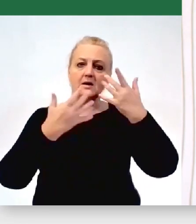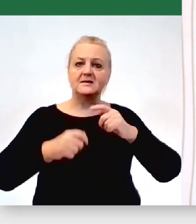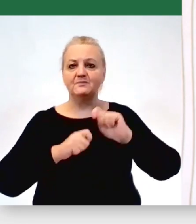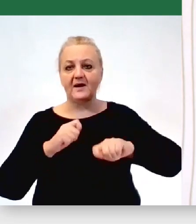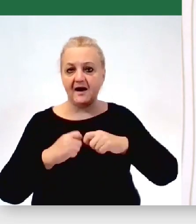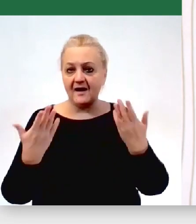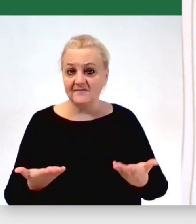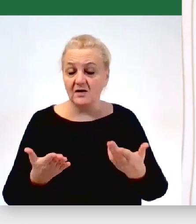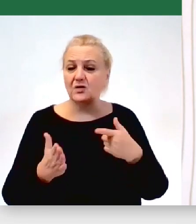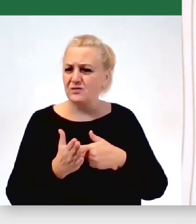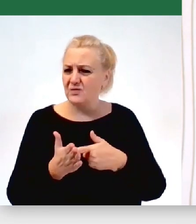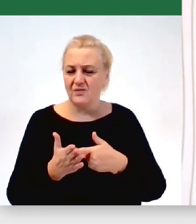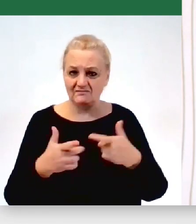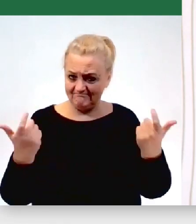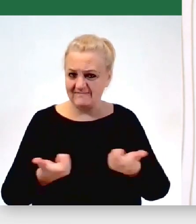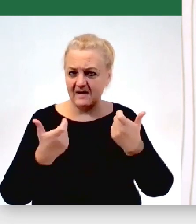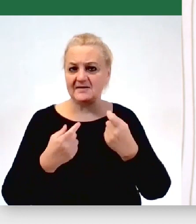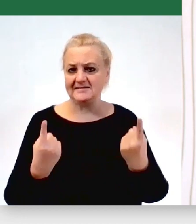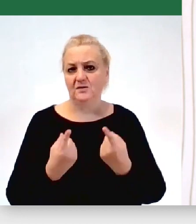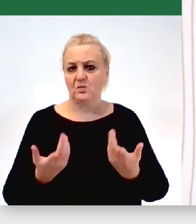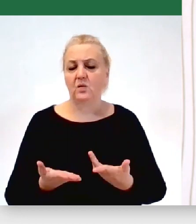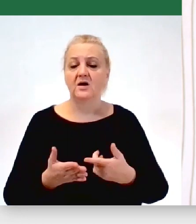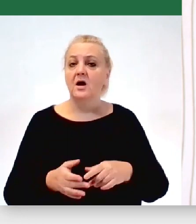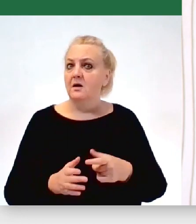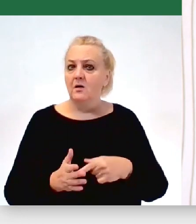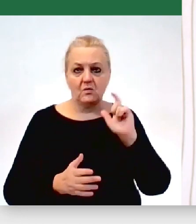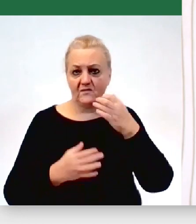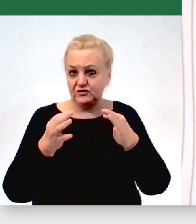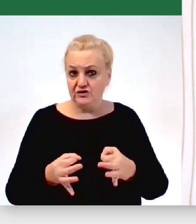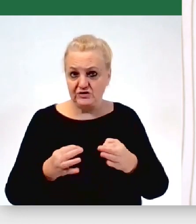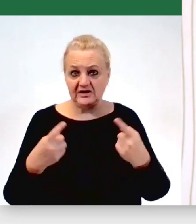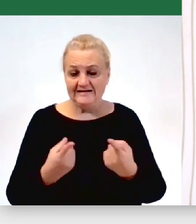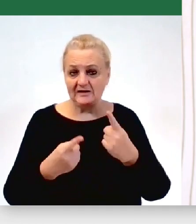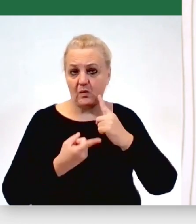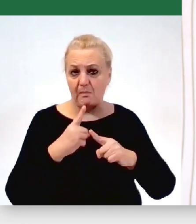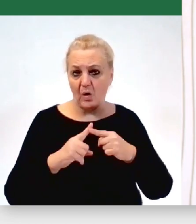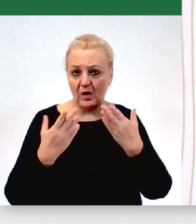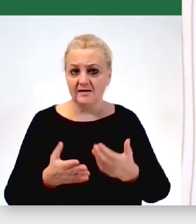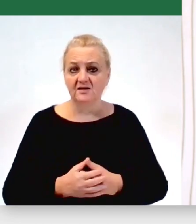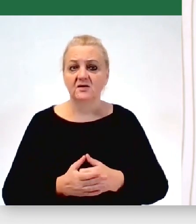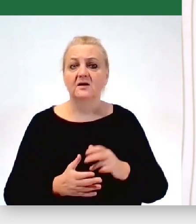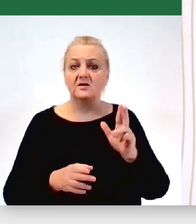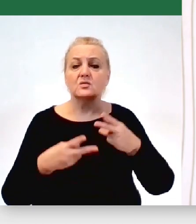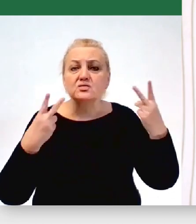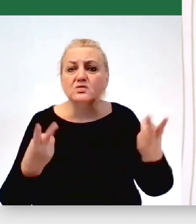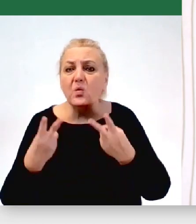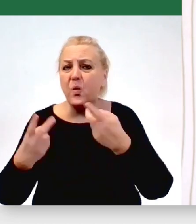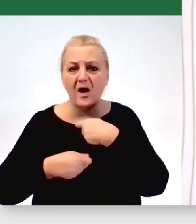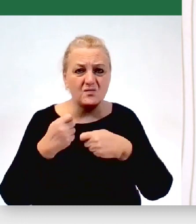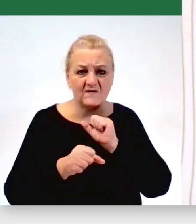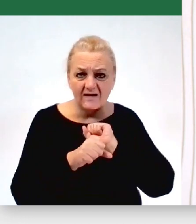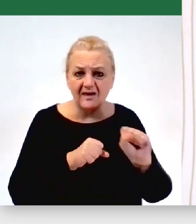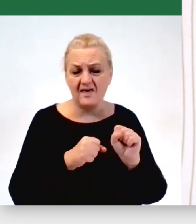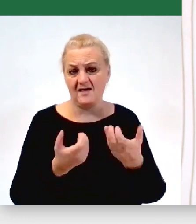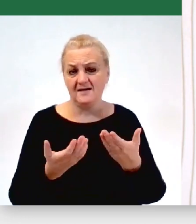I to jest bardzo niebezpieczne, szczególnie w dzisiejszej sytuacji politycznej, kiedy szuka się różnych rozwiązań co do